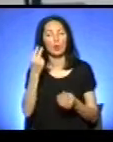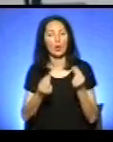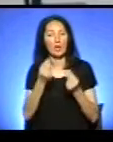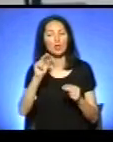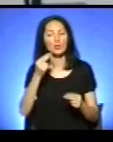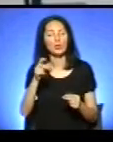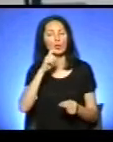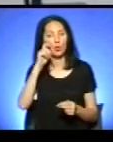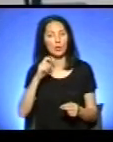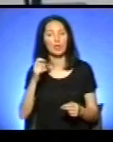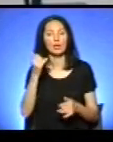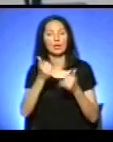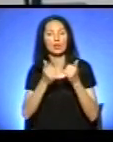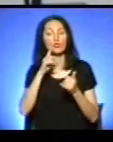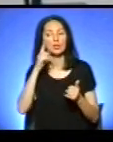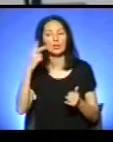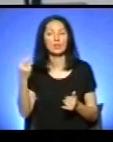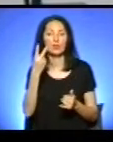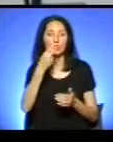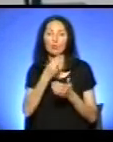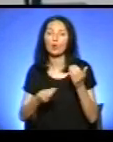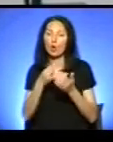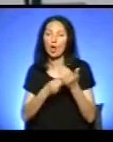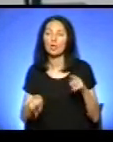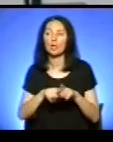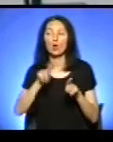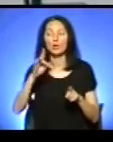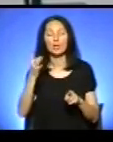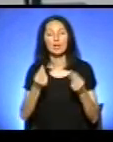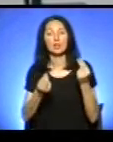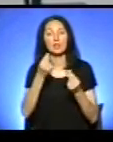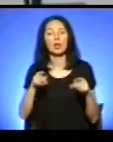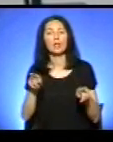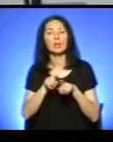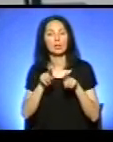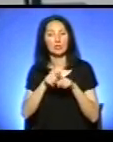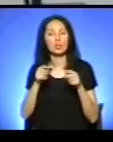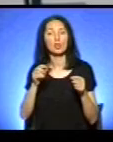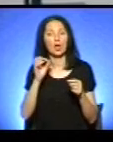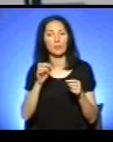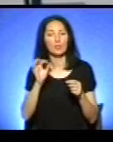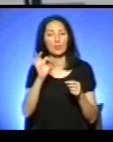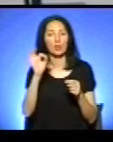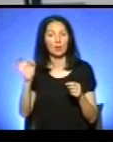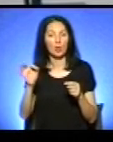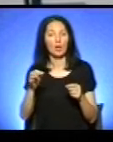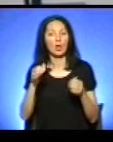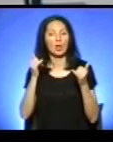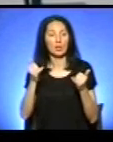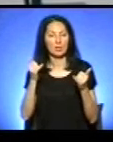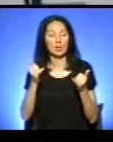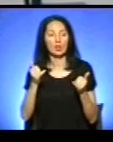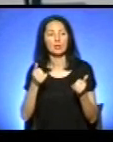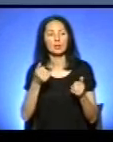другої ліги «Жовто-зелені» двічі програли та один раз зіграли в нічию. Зараз тернопільська команда посідає останнє місце у турнірній